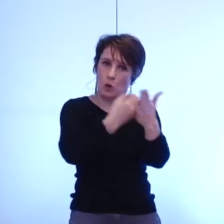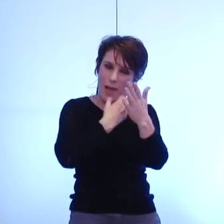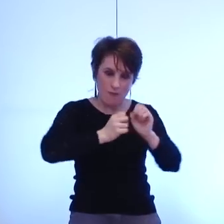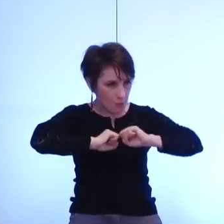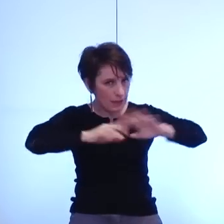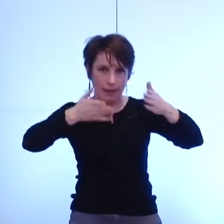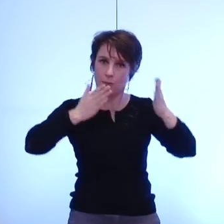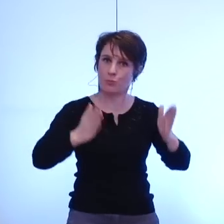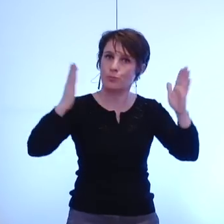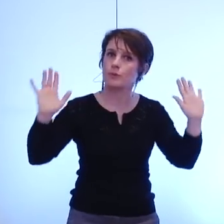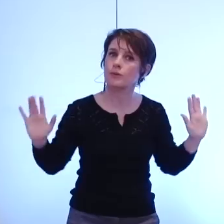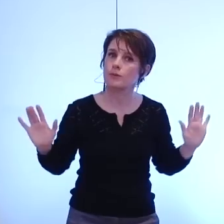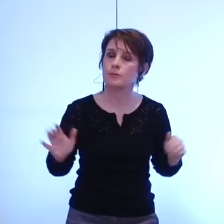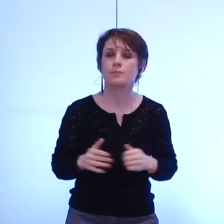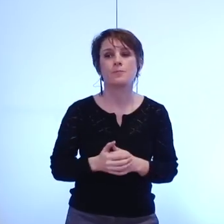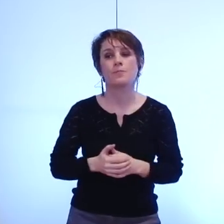Merci.